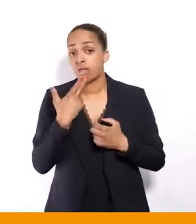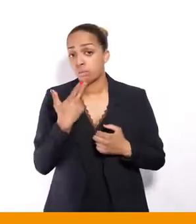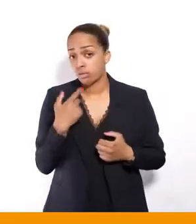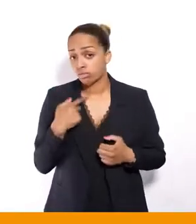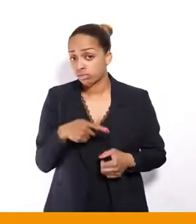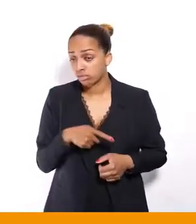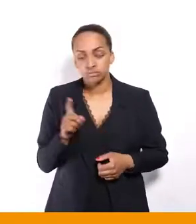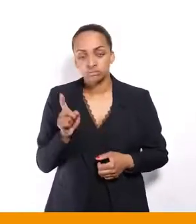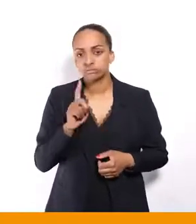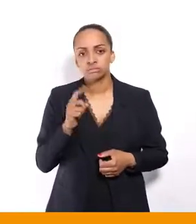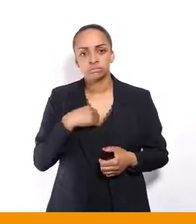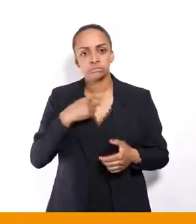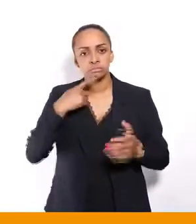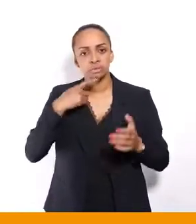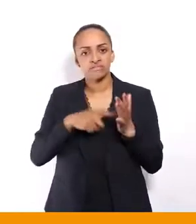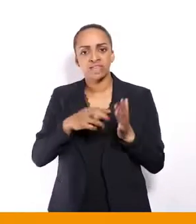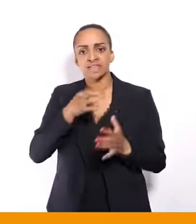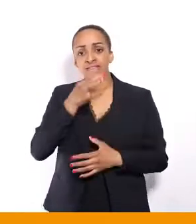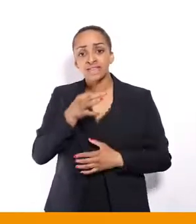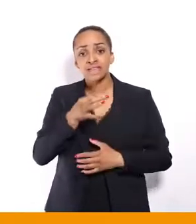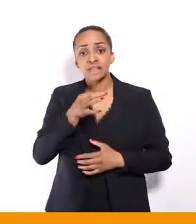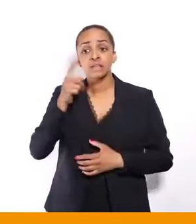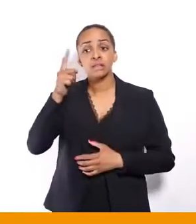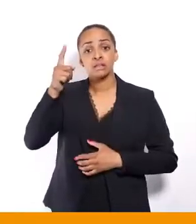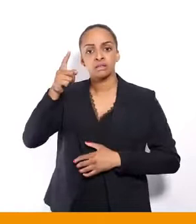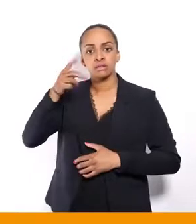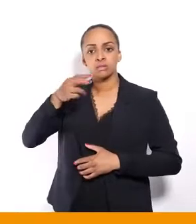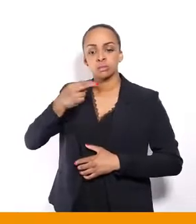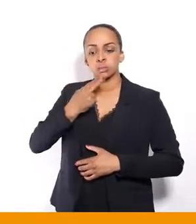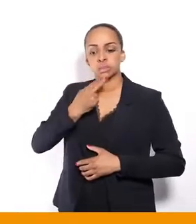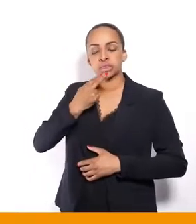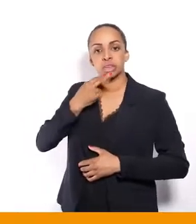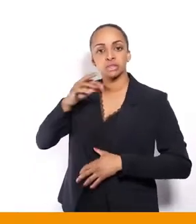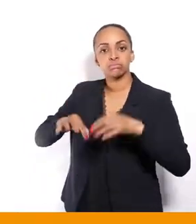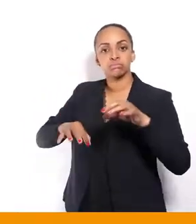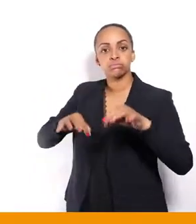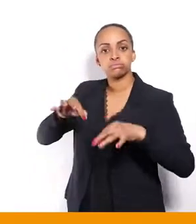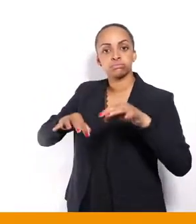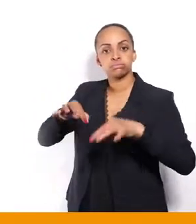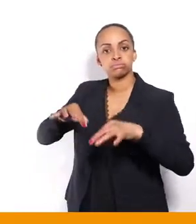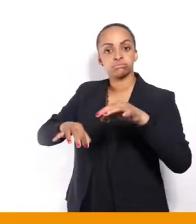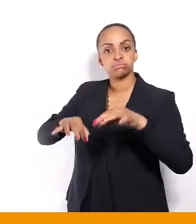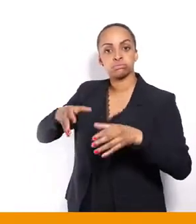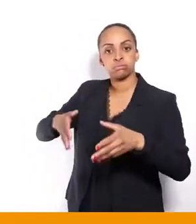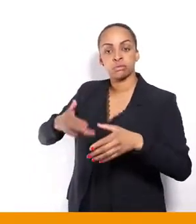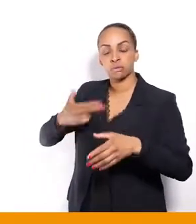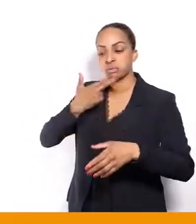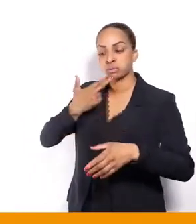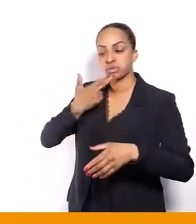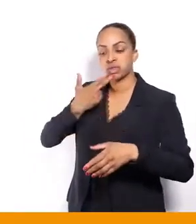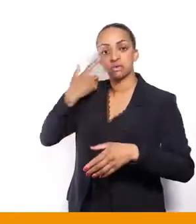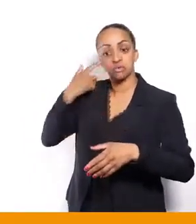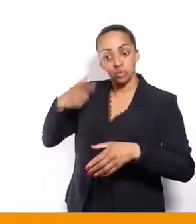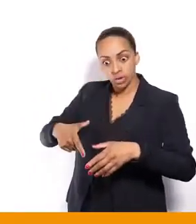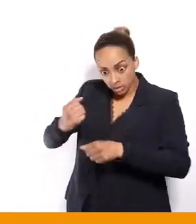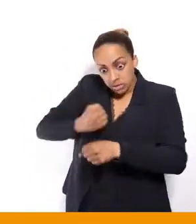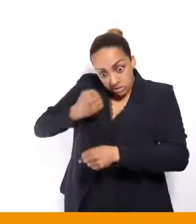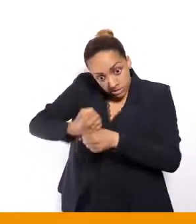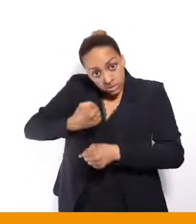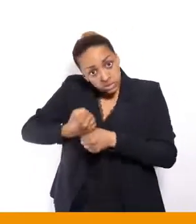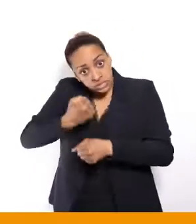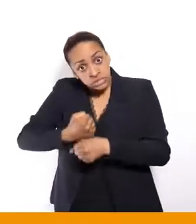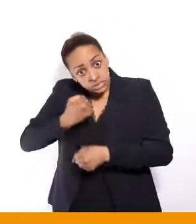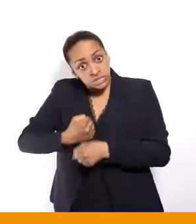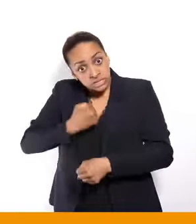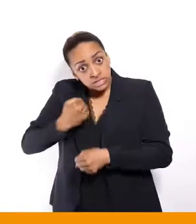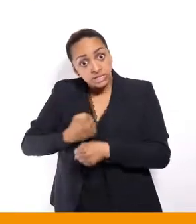d'exploitation, en fait, parce que la réalité, c'est l'exploitation, c'est… on pousse et on met